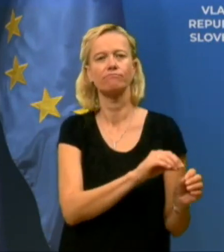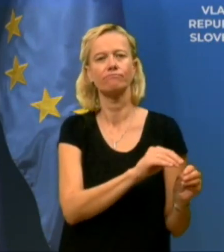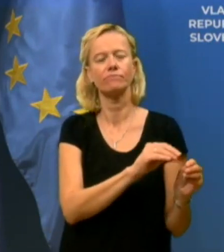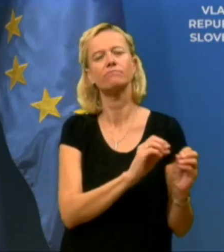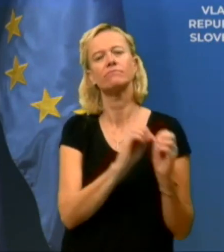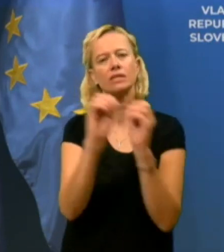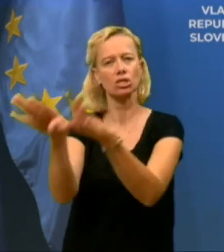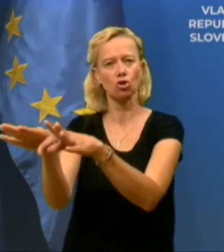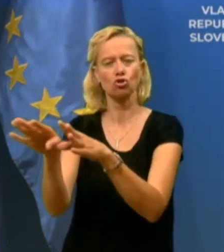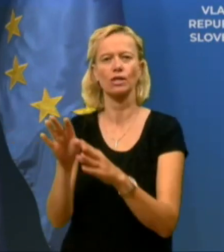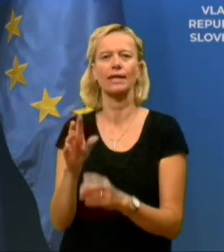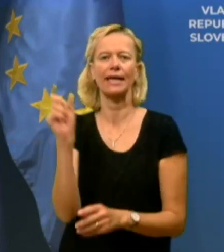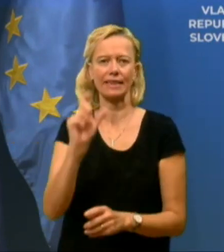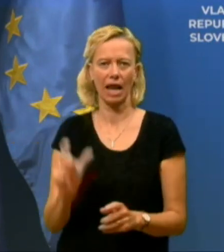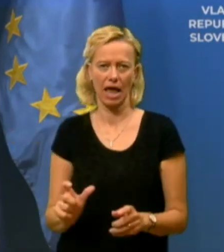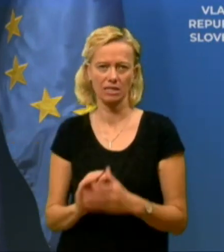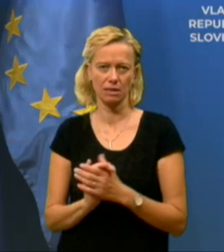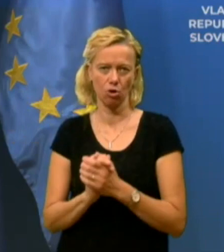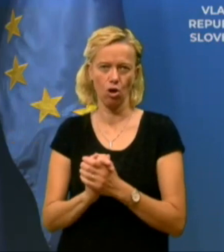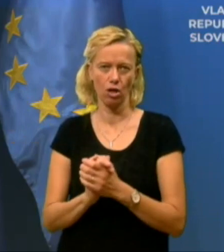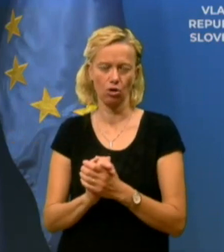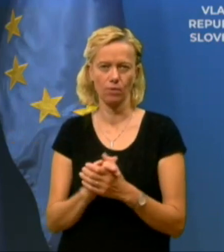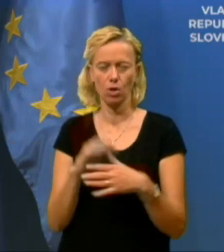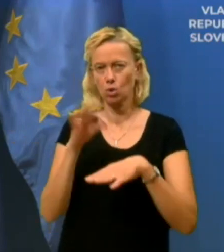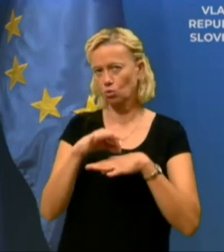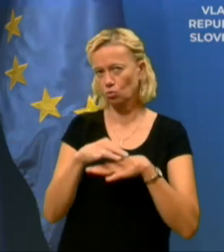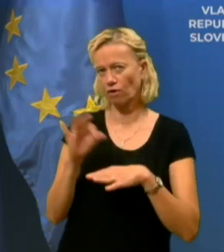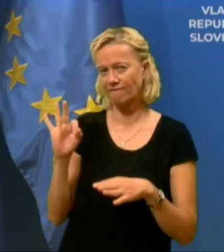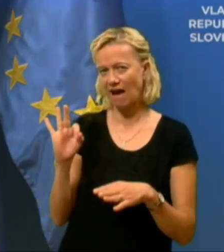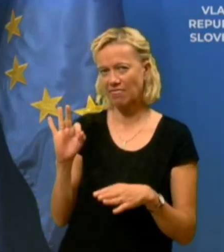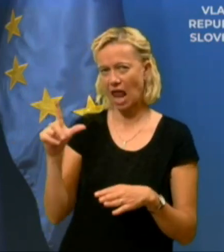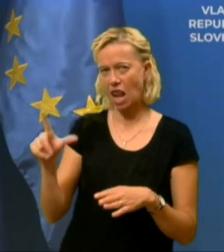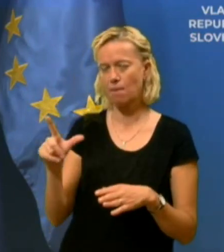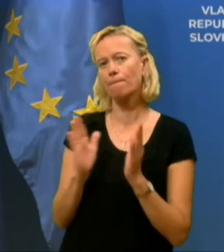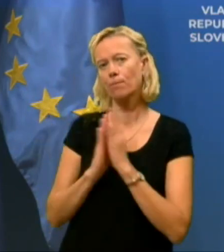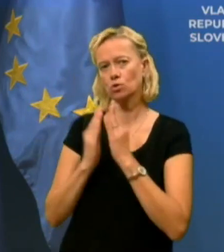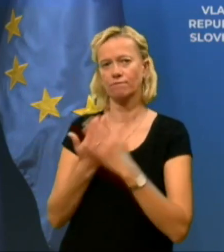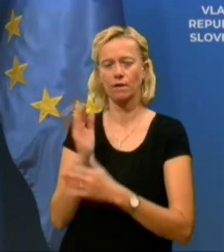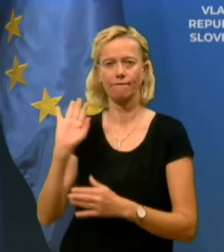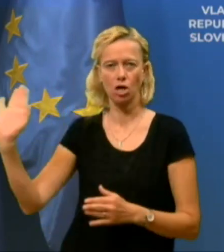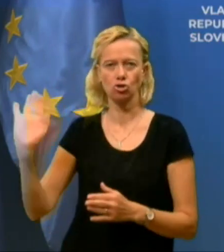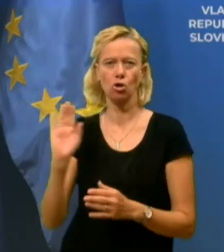italijanskim kolegom. Dr. Fafangel, prosim za vašo predstavitev.